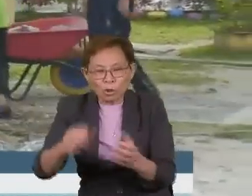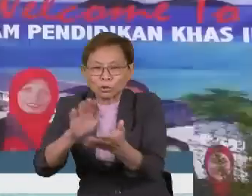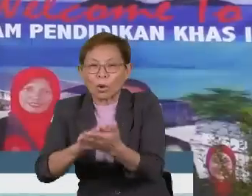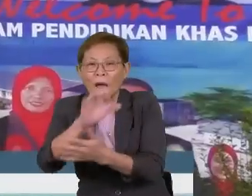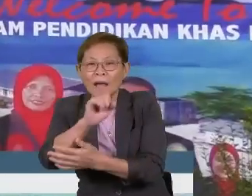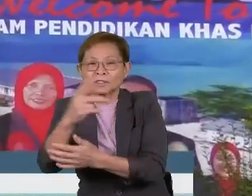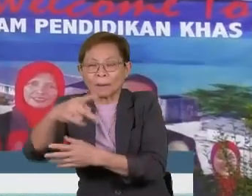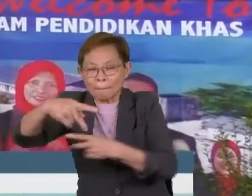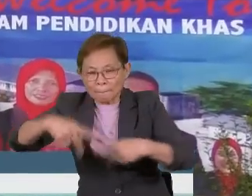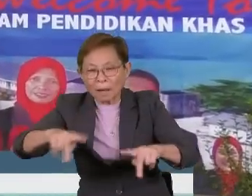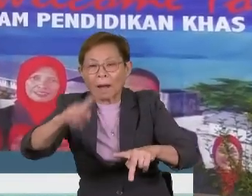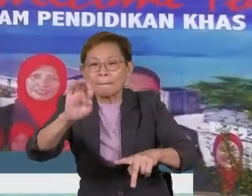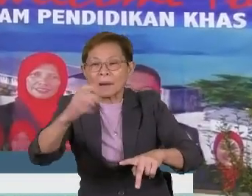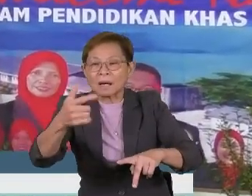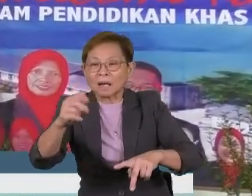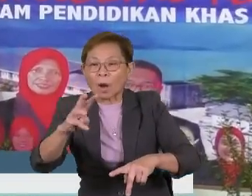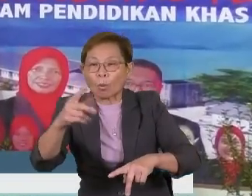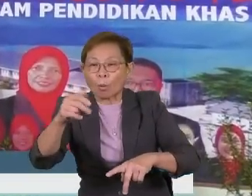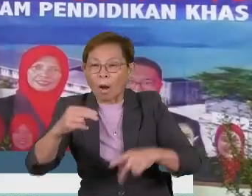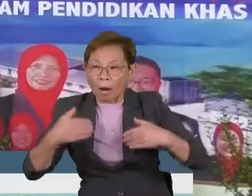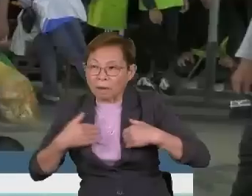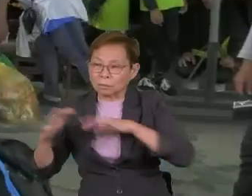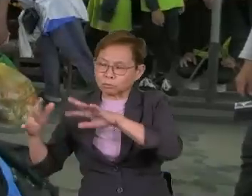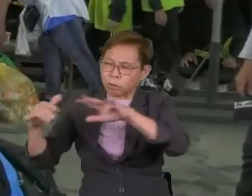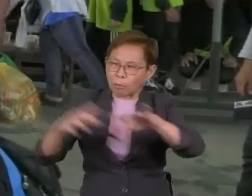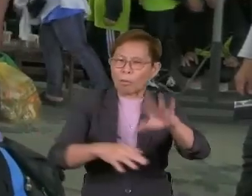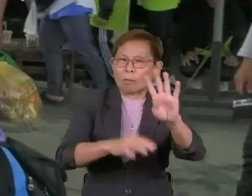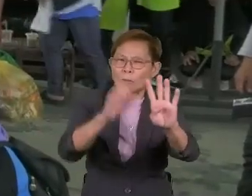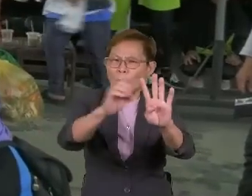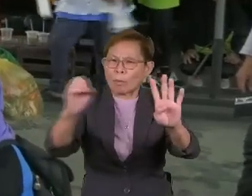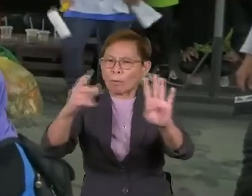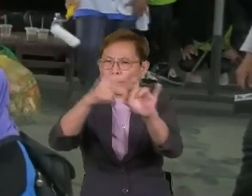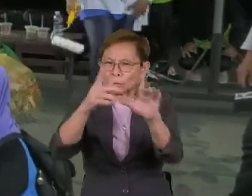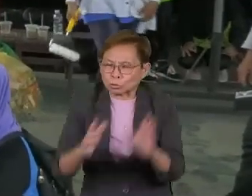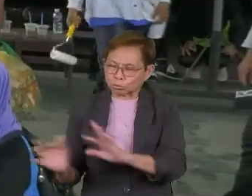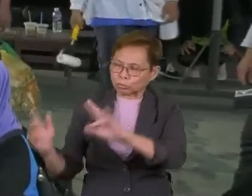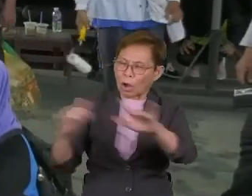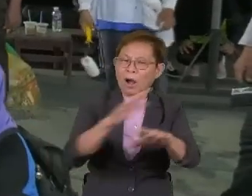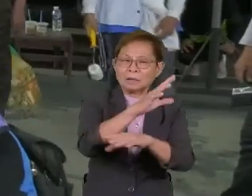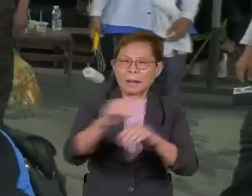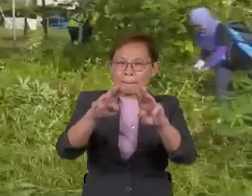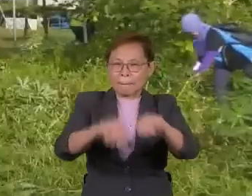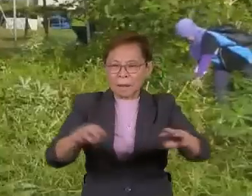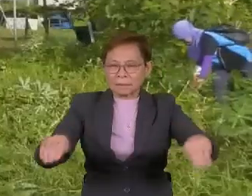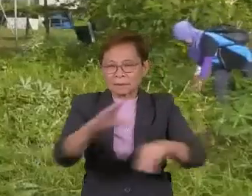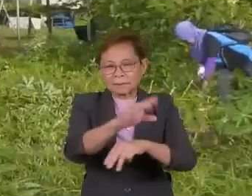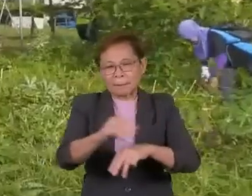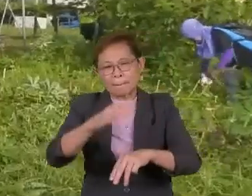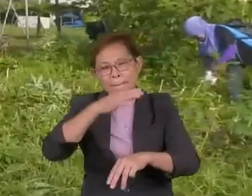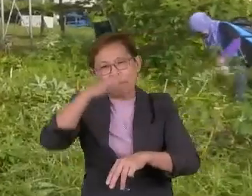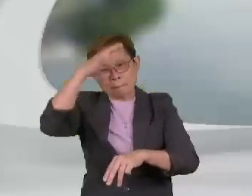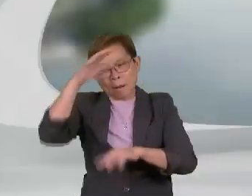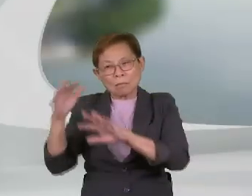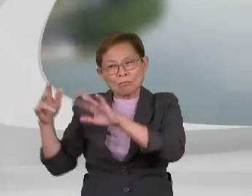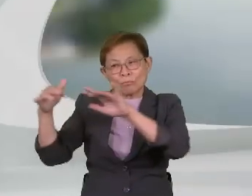sekolah SK Pekan Bungawan itu turut dihadiri oleh sekitar 400 peserta termasuk pelajar dan ibu bapa.